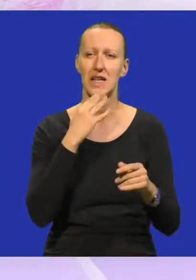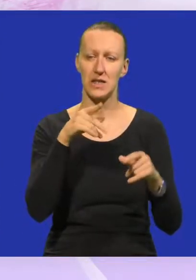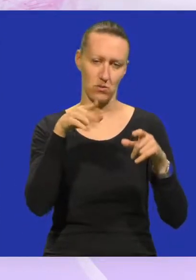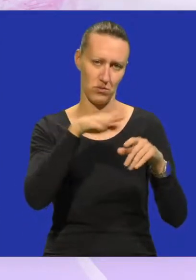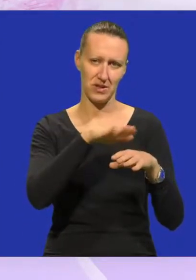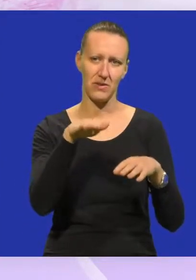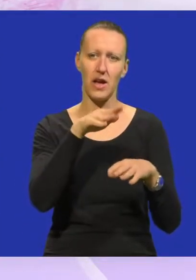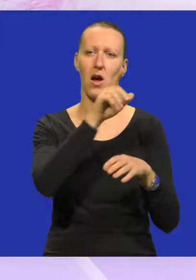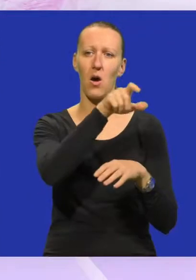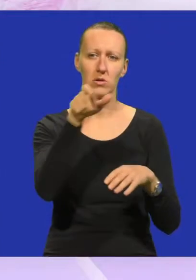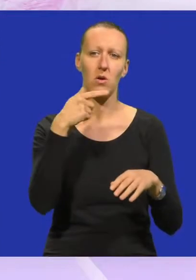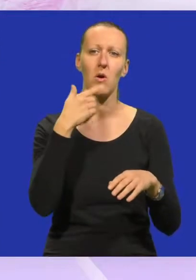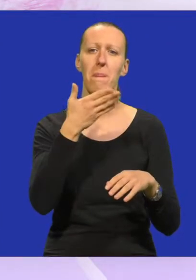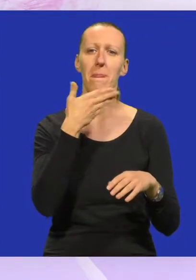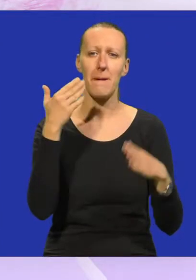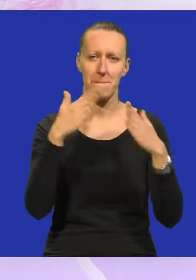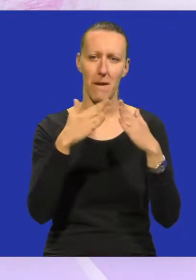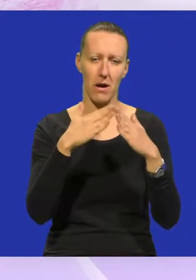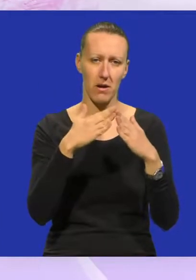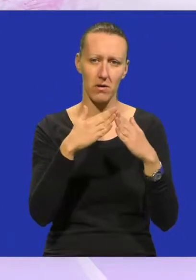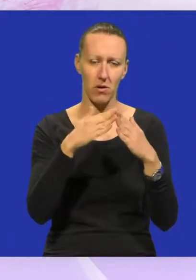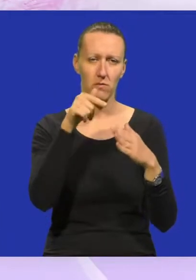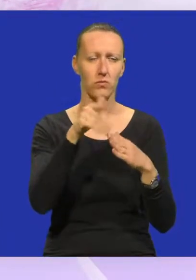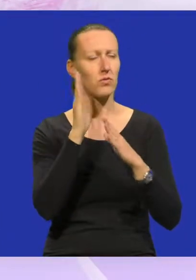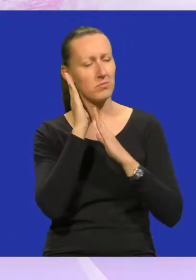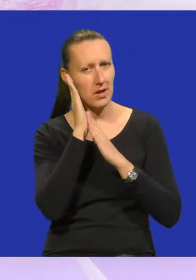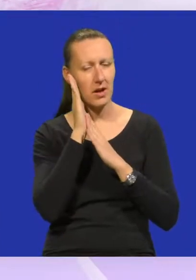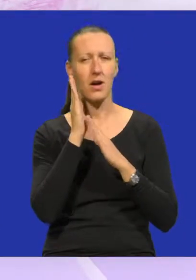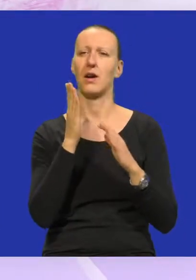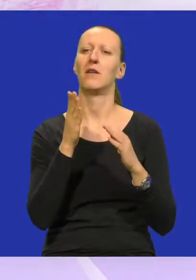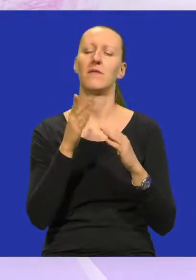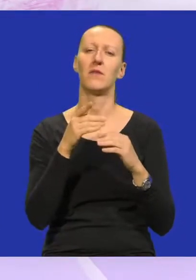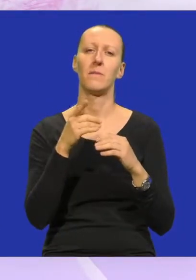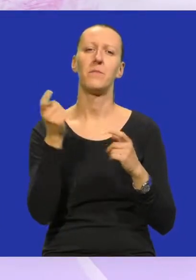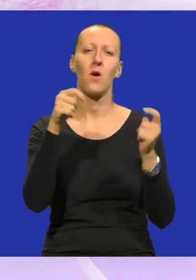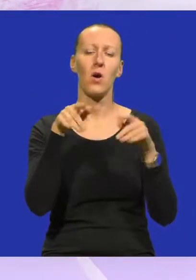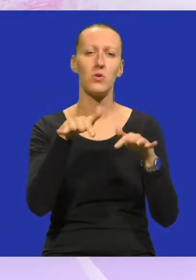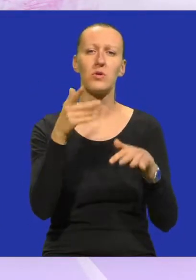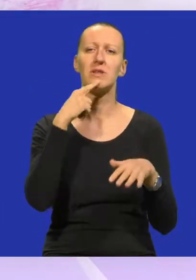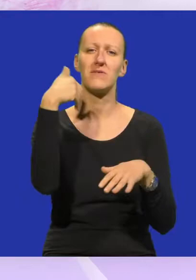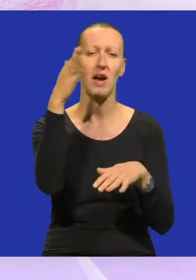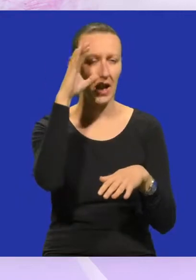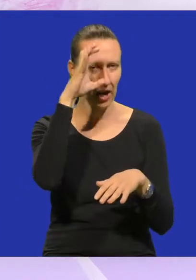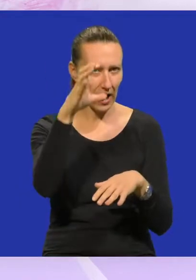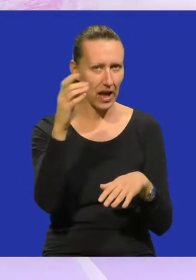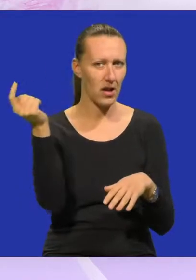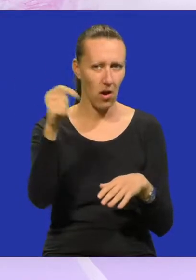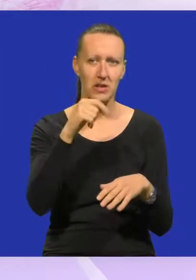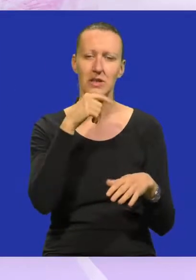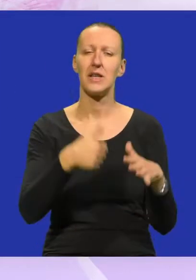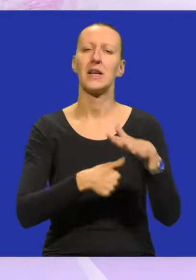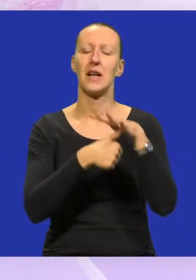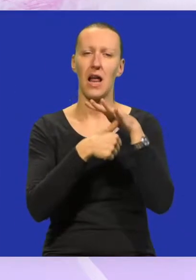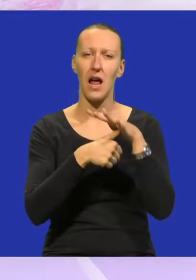smještene sve osobe koje nemaju krov nad glavom. Dolaze i ljudi izvana gledati predstave i